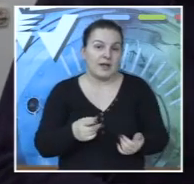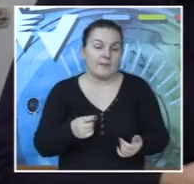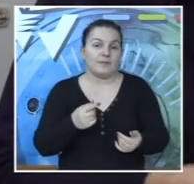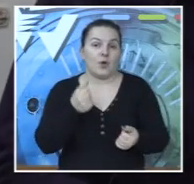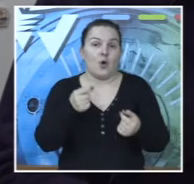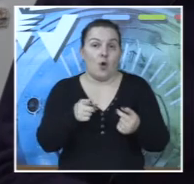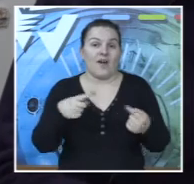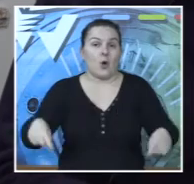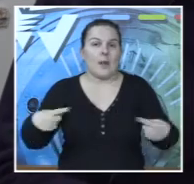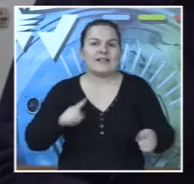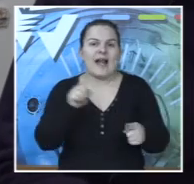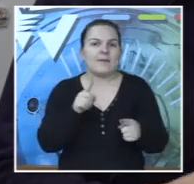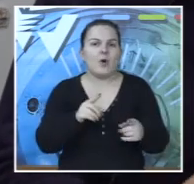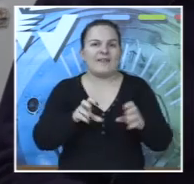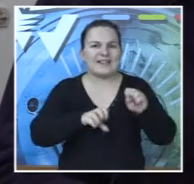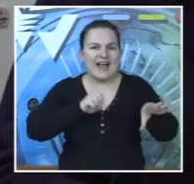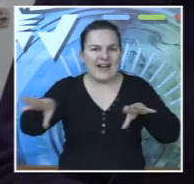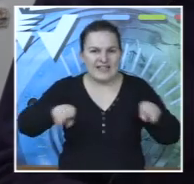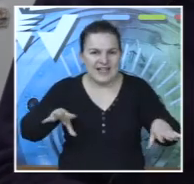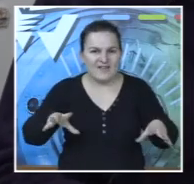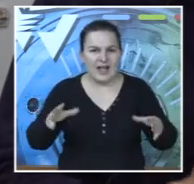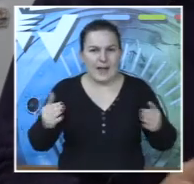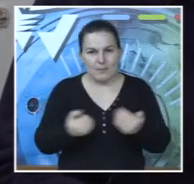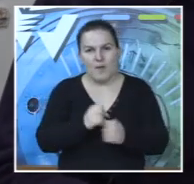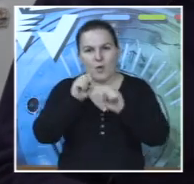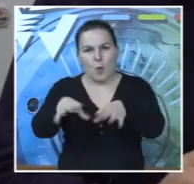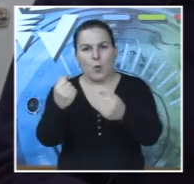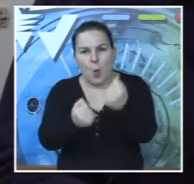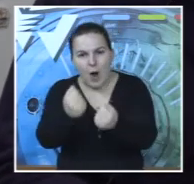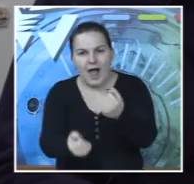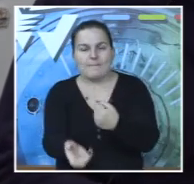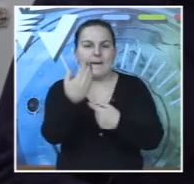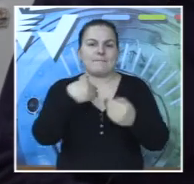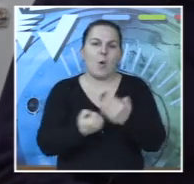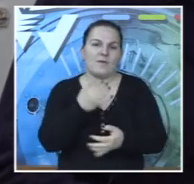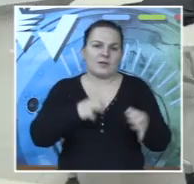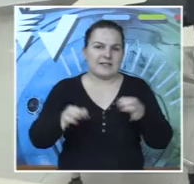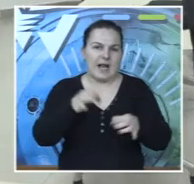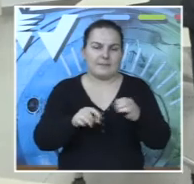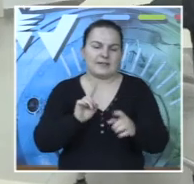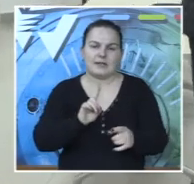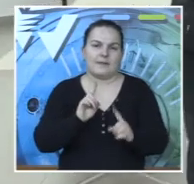se nismo morala kolica rastavljati i ubaćivati u auto pa poslije vaditi i sastavu.